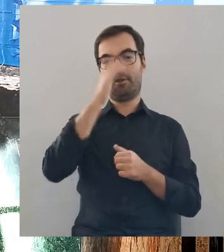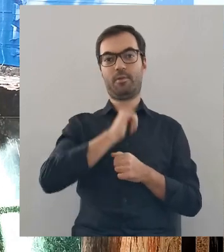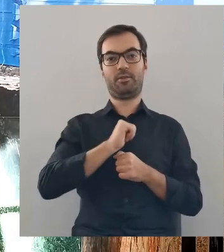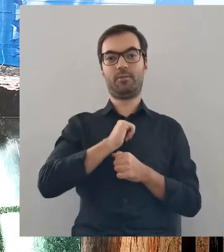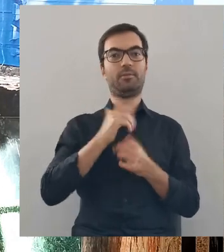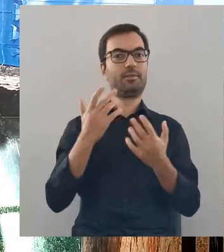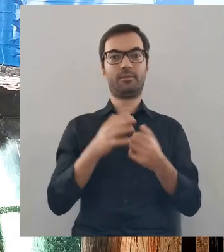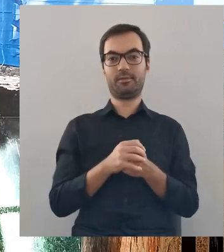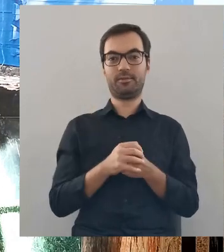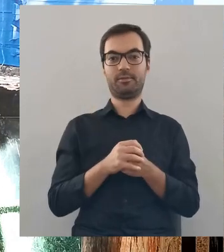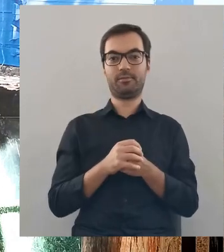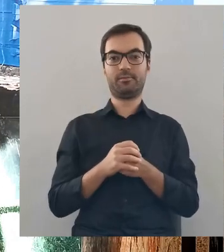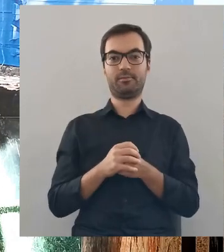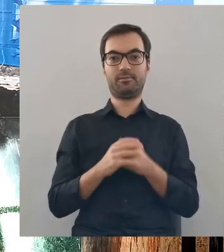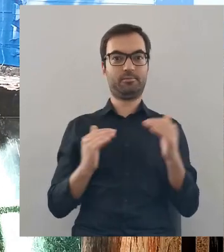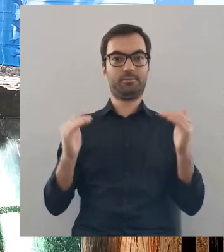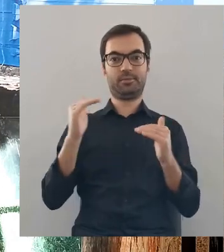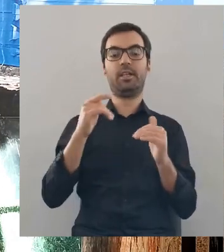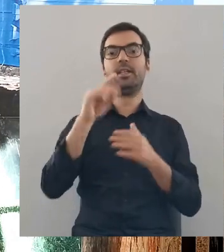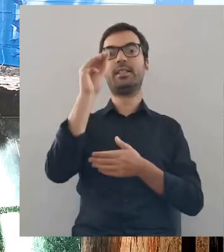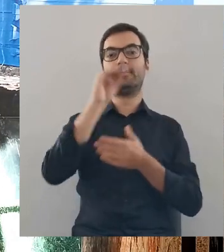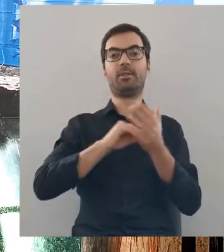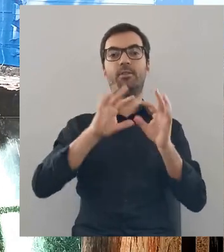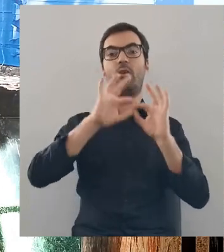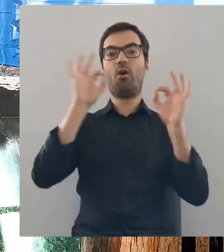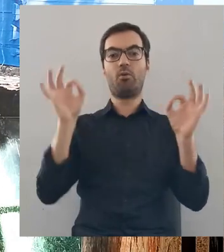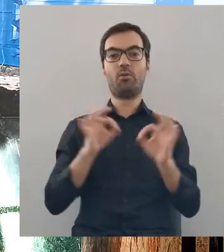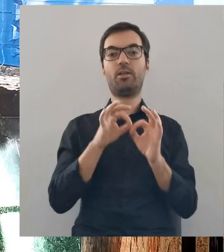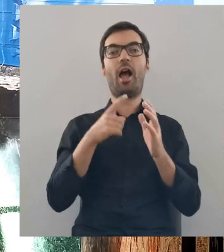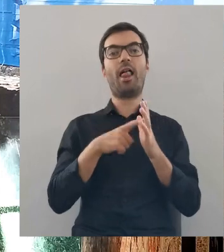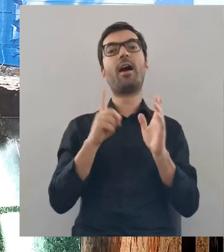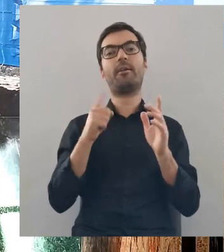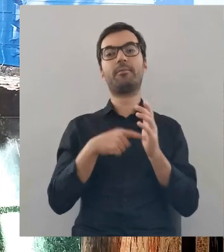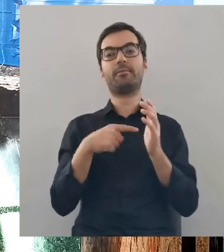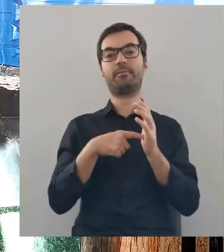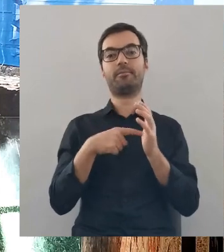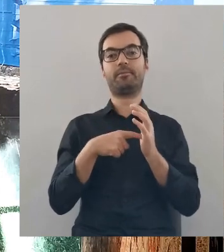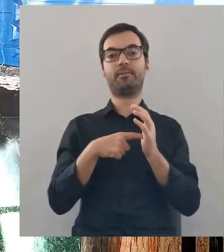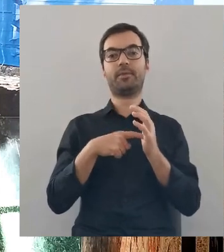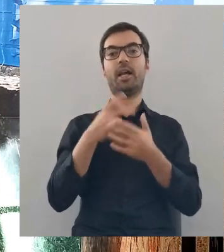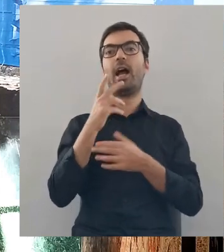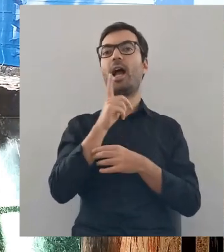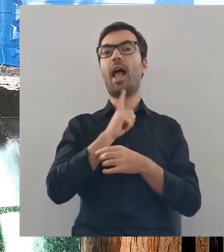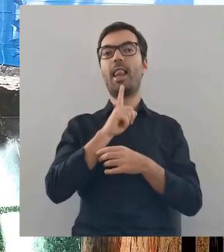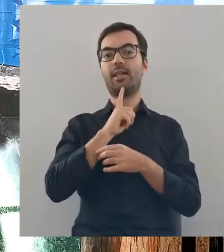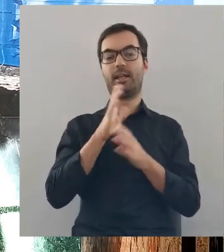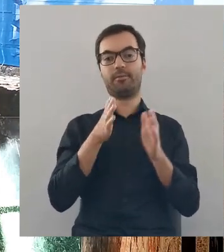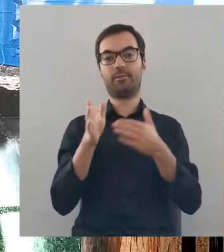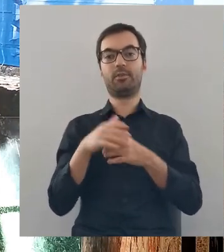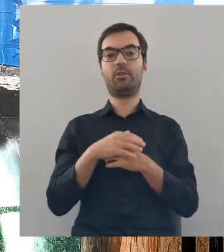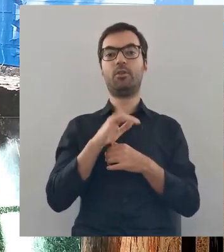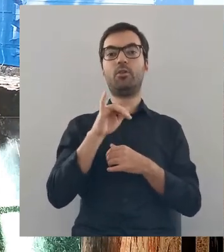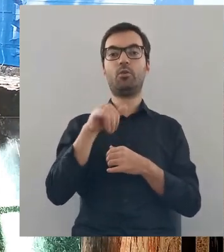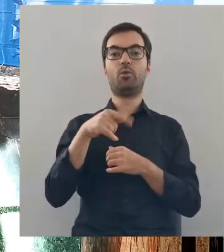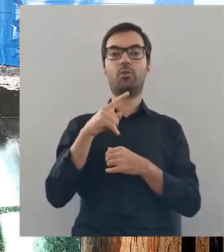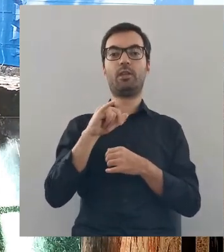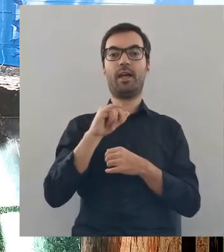jaka przewaga. Ale co ciekawe, to jest spis powszechny pod kątem wyznania.